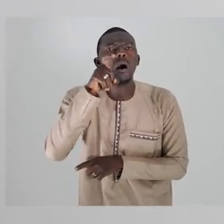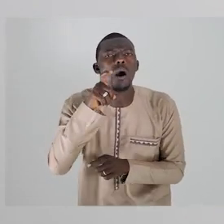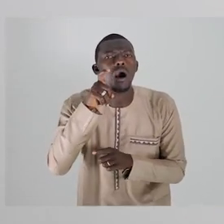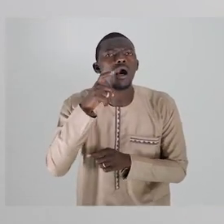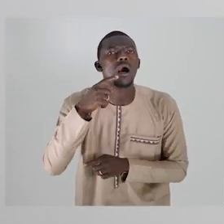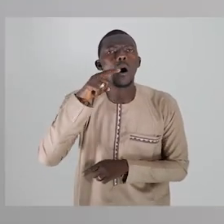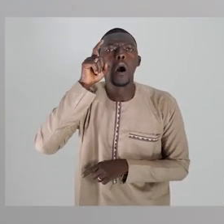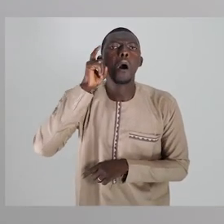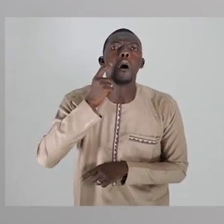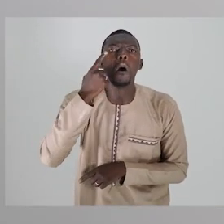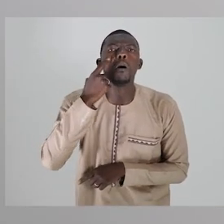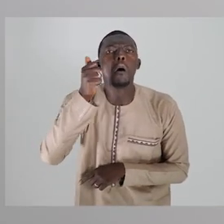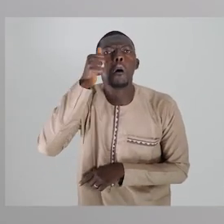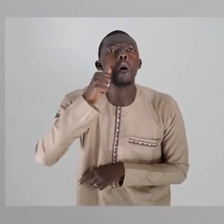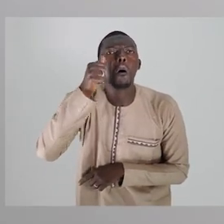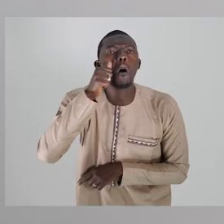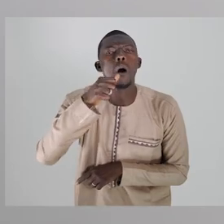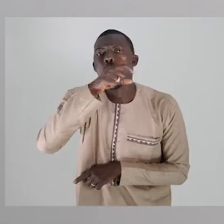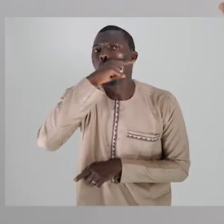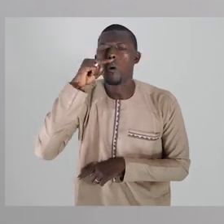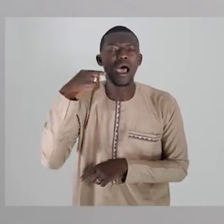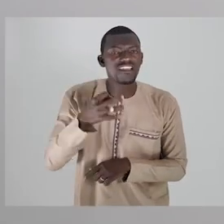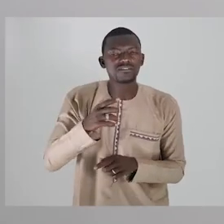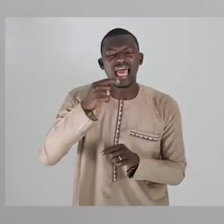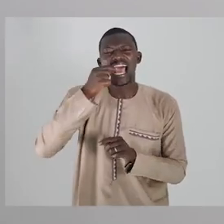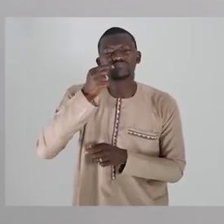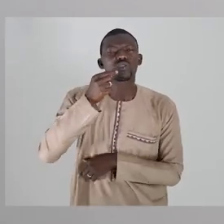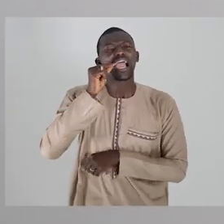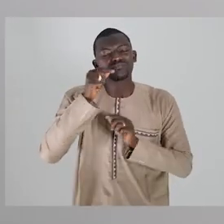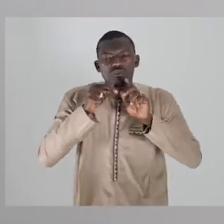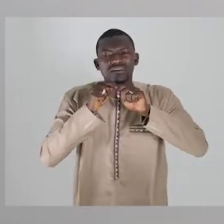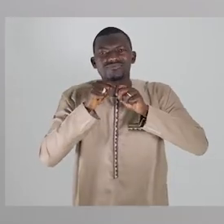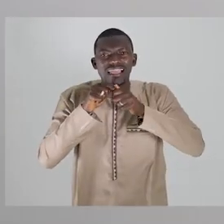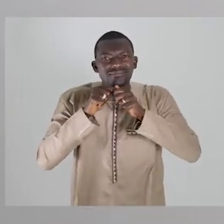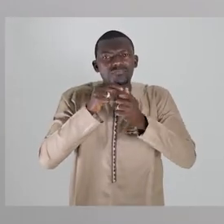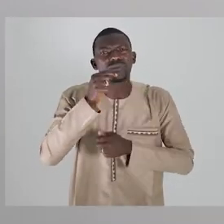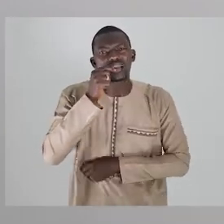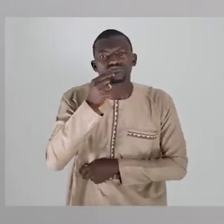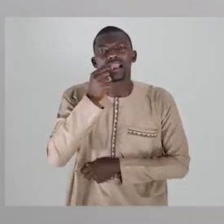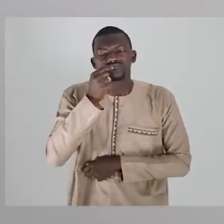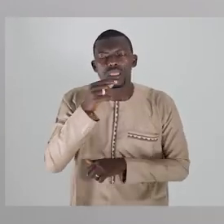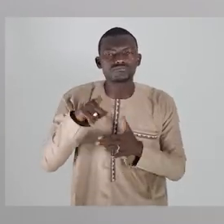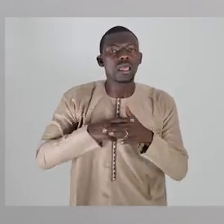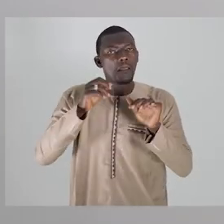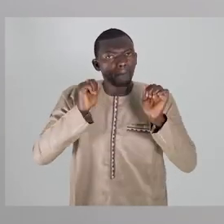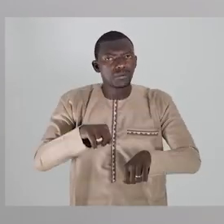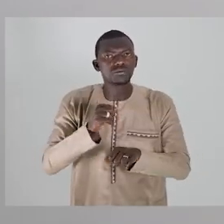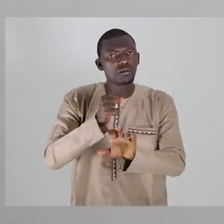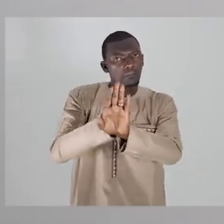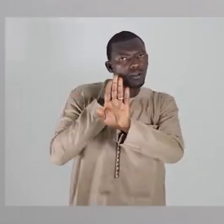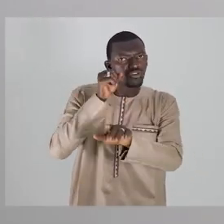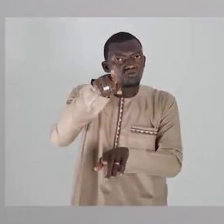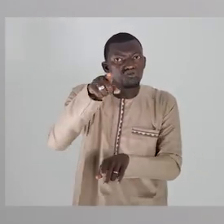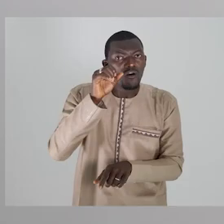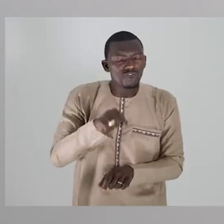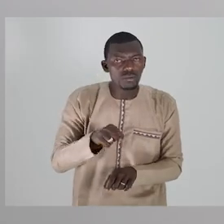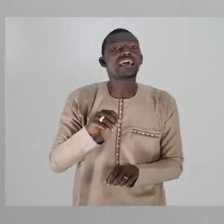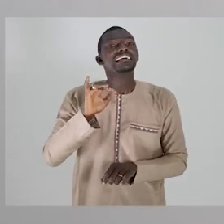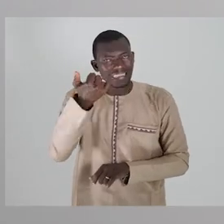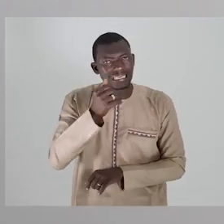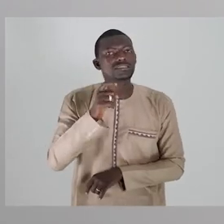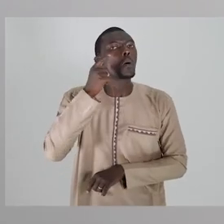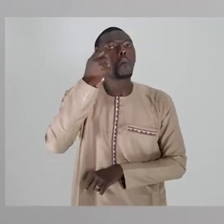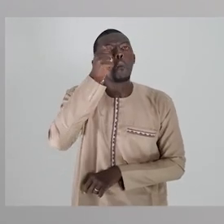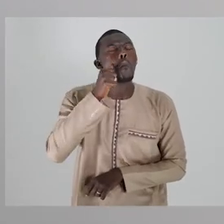wade kodanda dung o nyawu. Kandir gale men. Men suudi laj bui men hoini kandir ndiang. Men akai laj on, men yara ndiang.